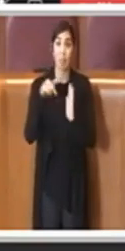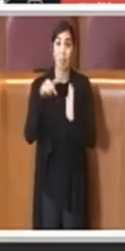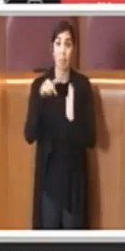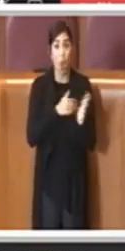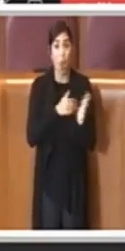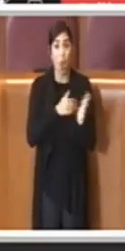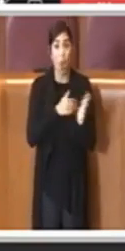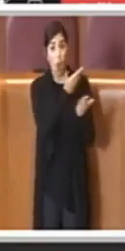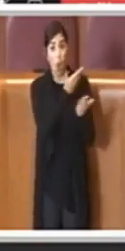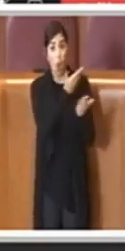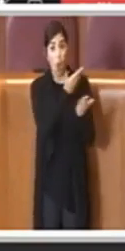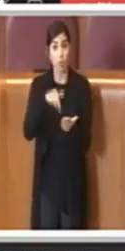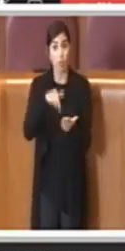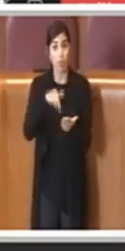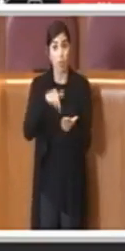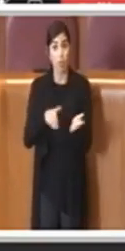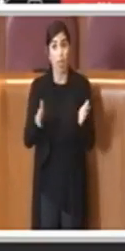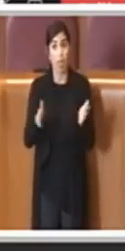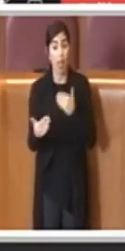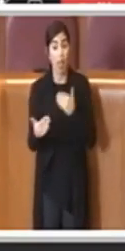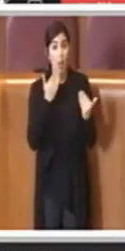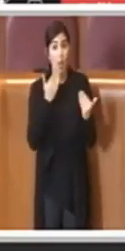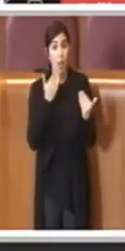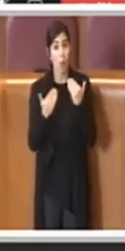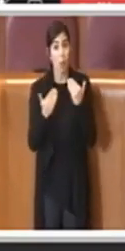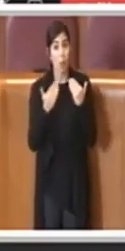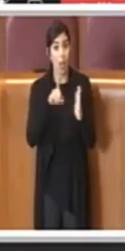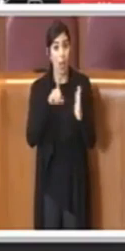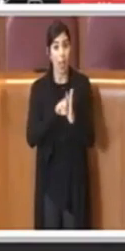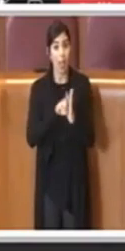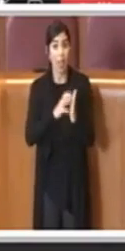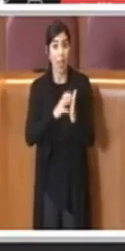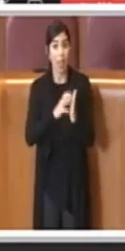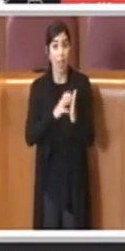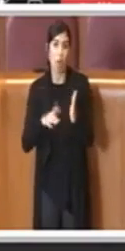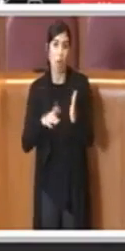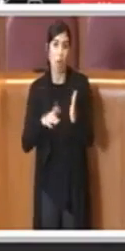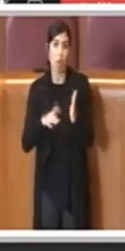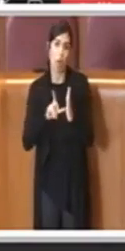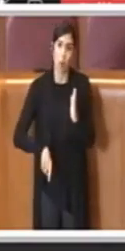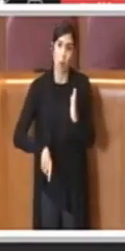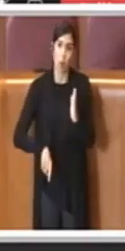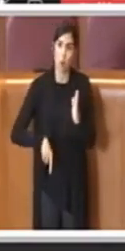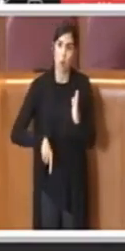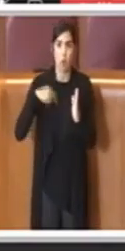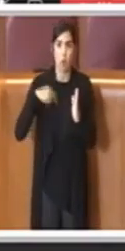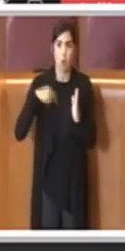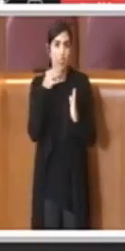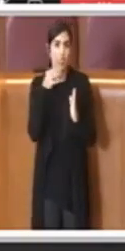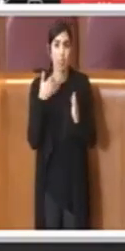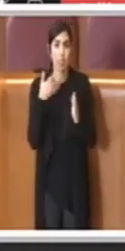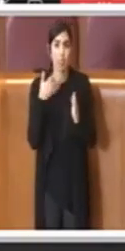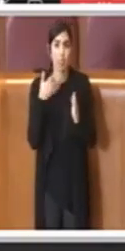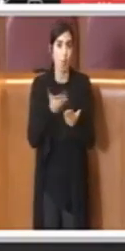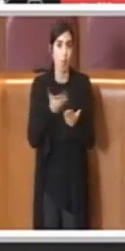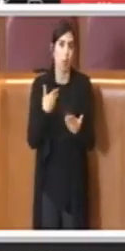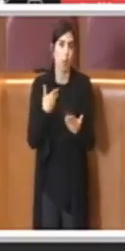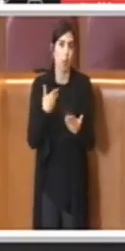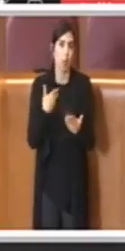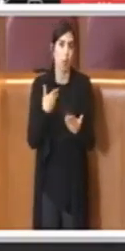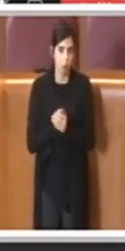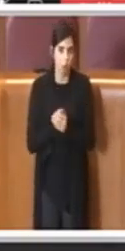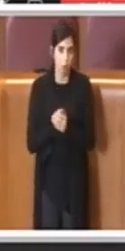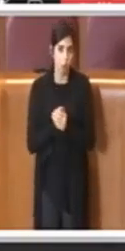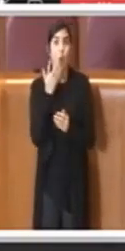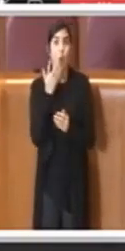per il passaggio in aula di De Libere sono ormai tempi biblici e di questo va tenuto conto. Figuriamoci se vogliamo dare